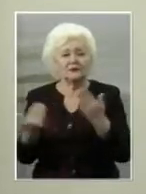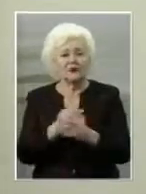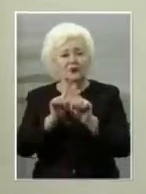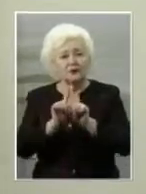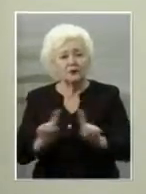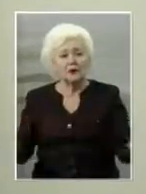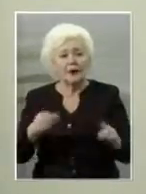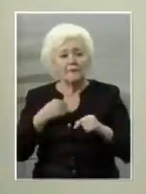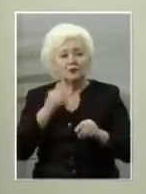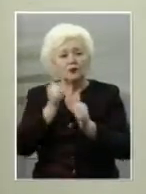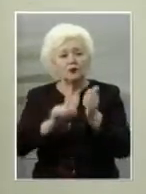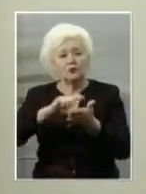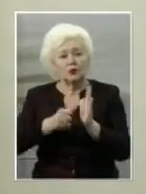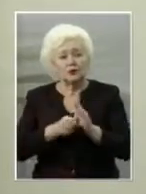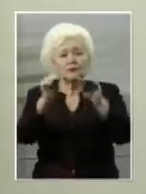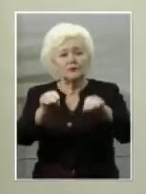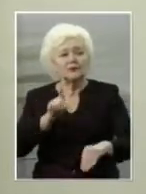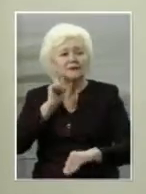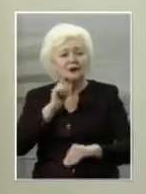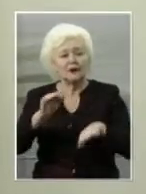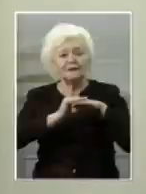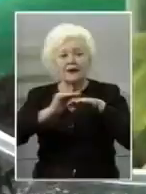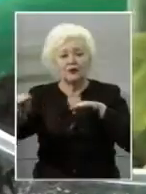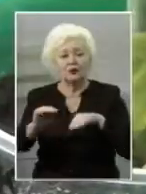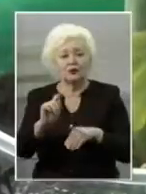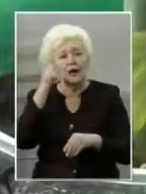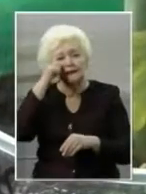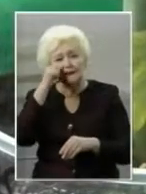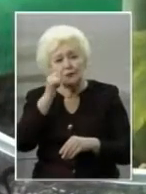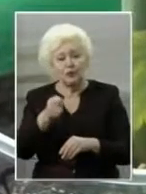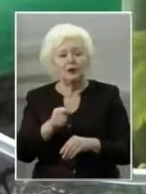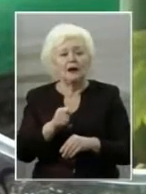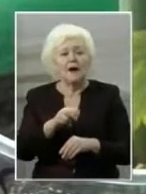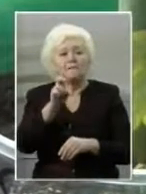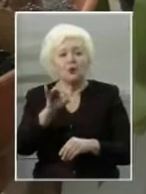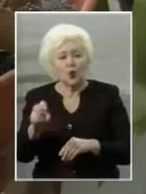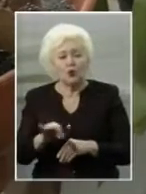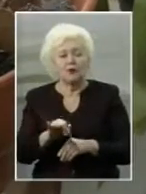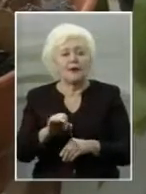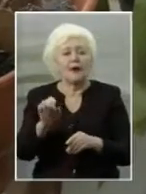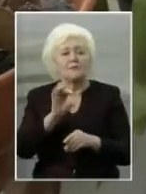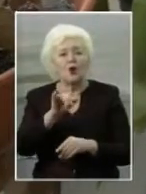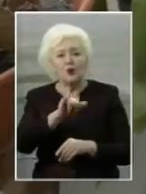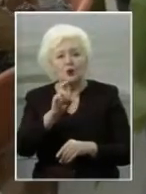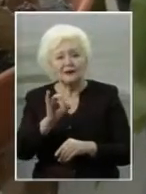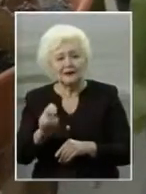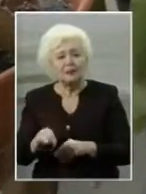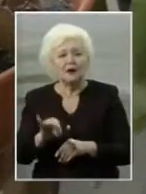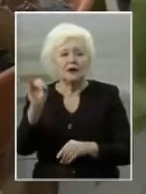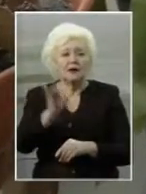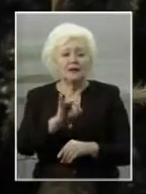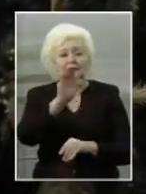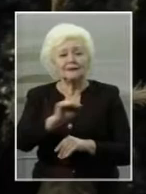класі ми посадили зелені городи. Це цибуля, петрушка, брокколі, це укріп. І діти